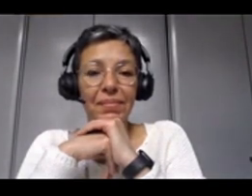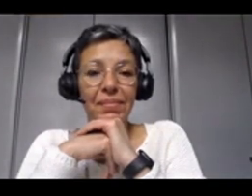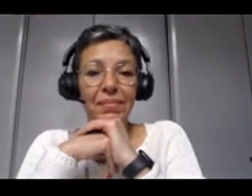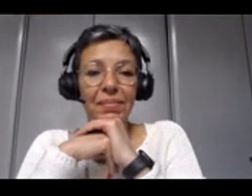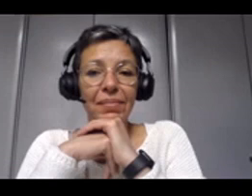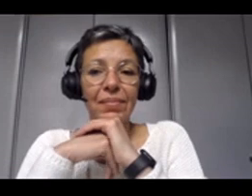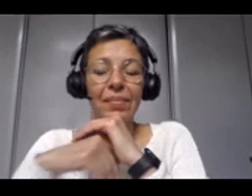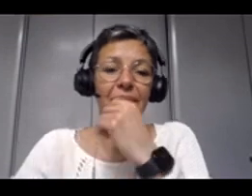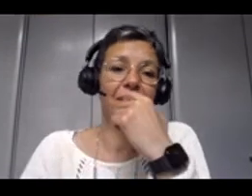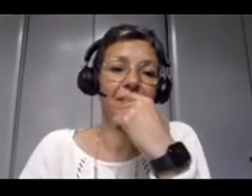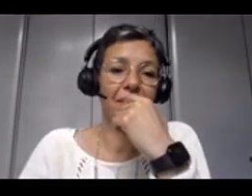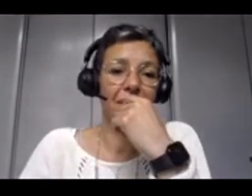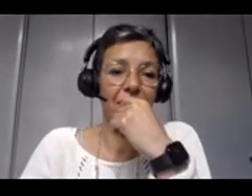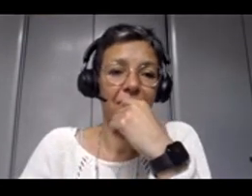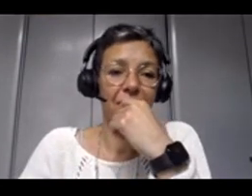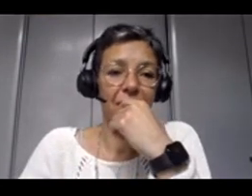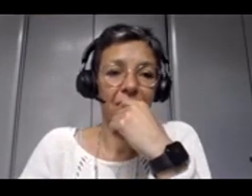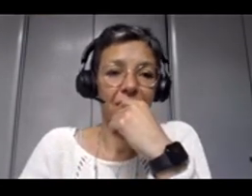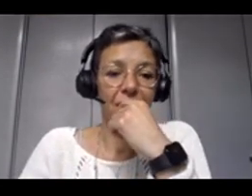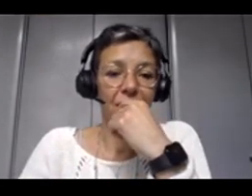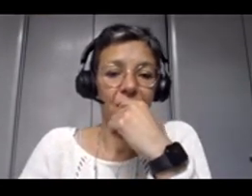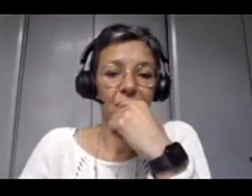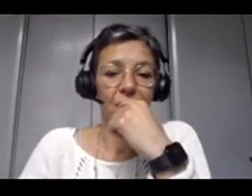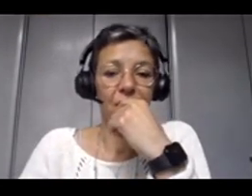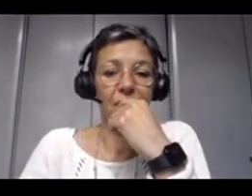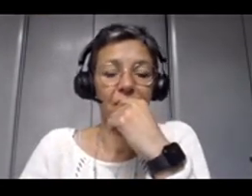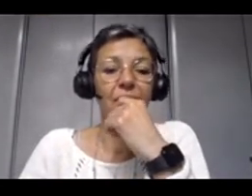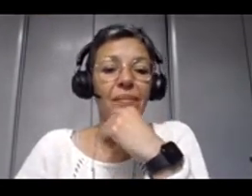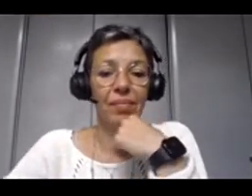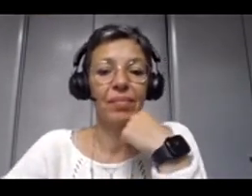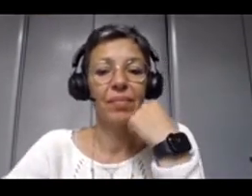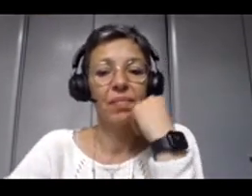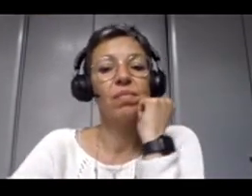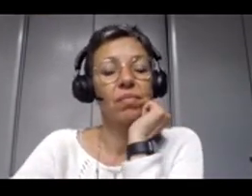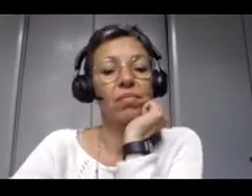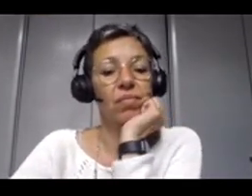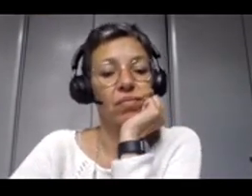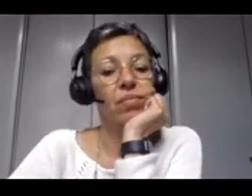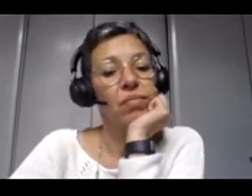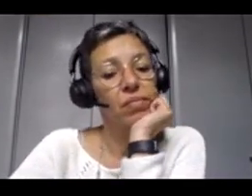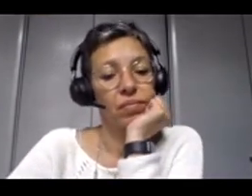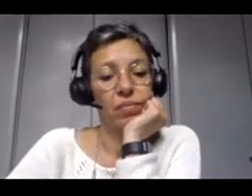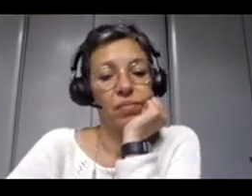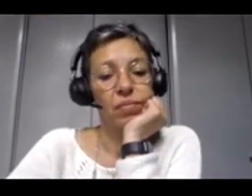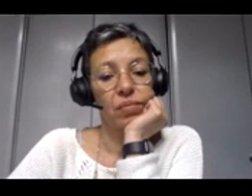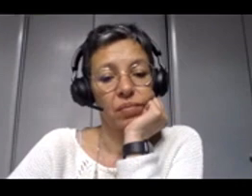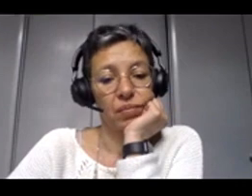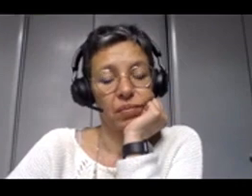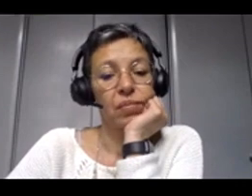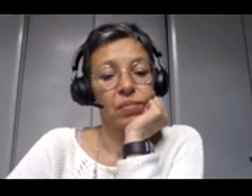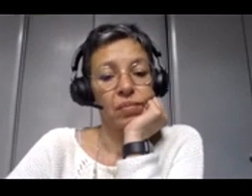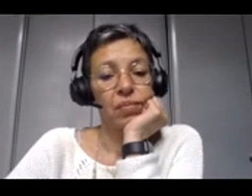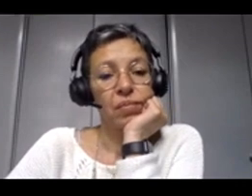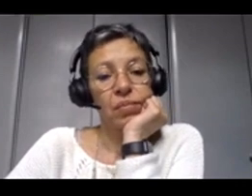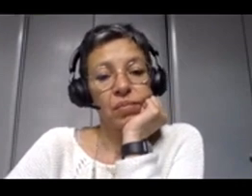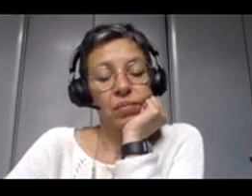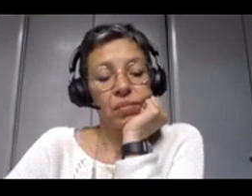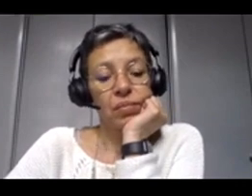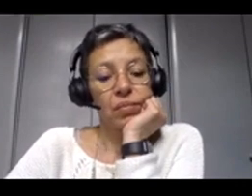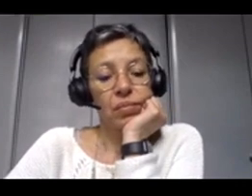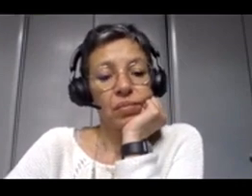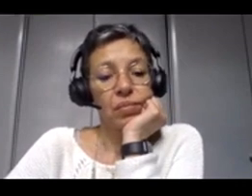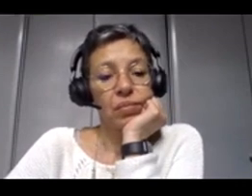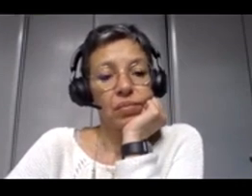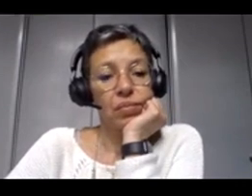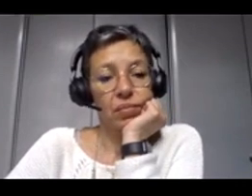proposée par cette norme. Encore, pour conclure sur ces aspects normatifs, on a